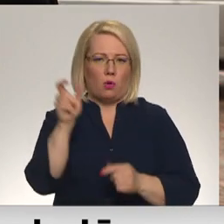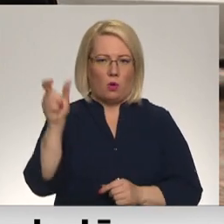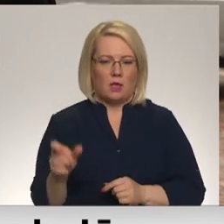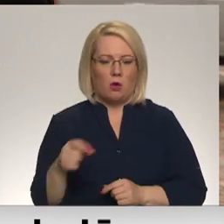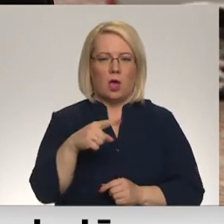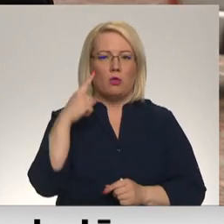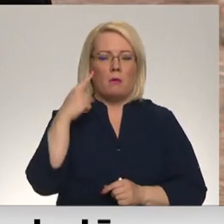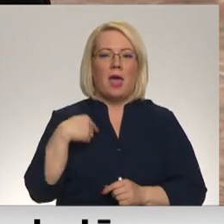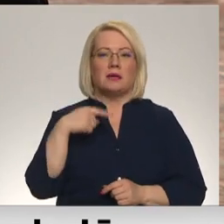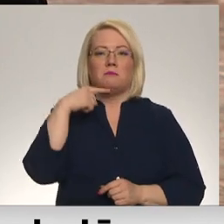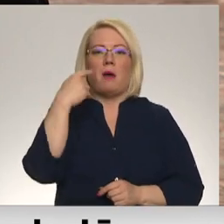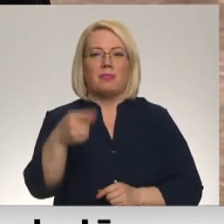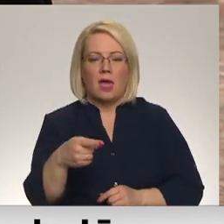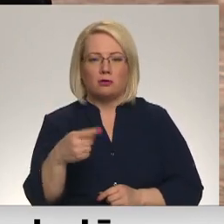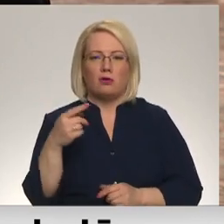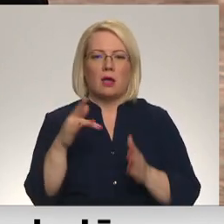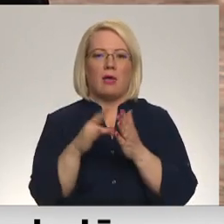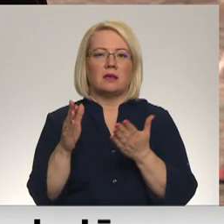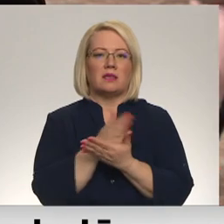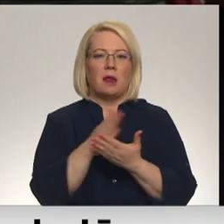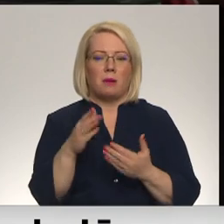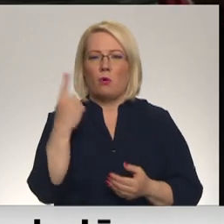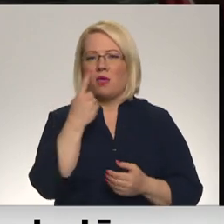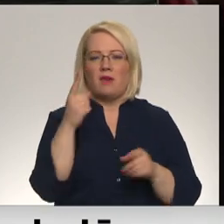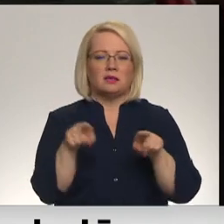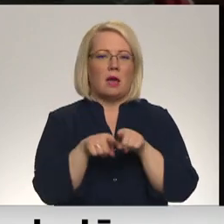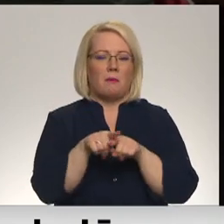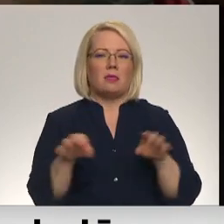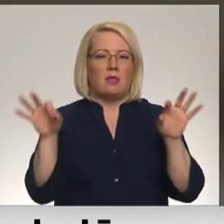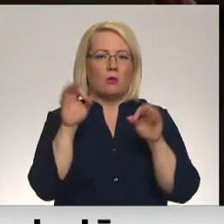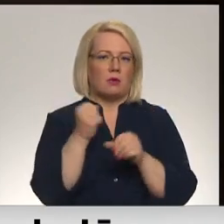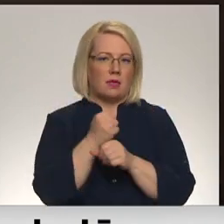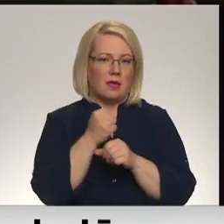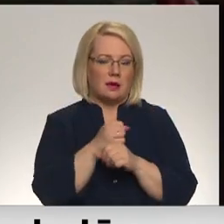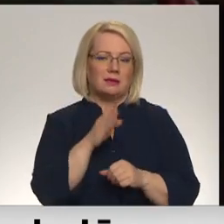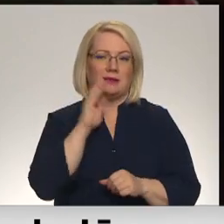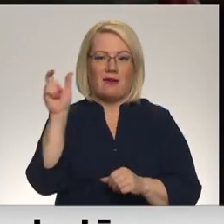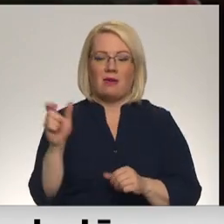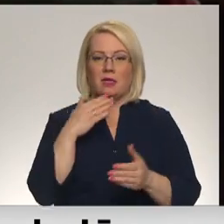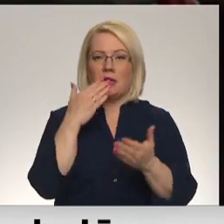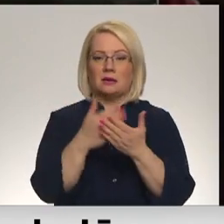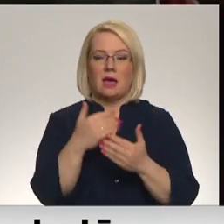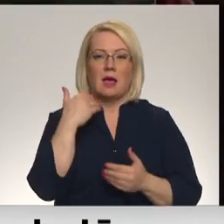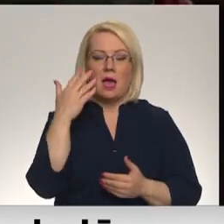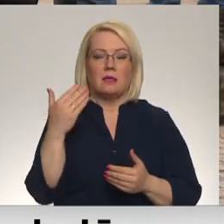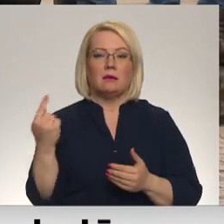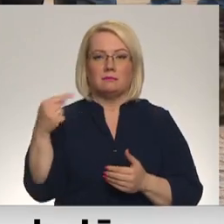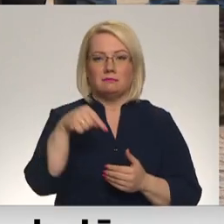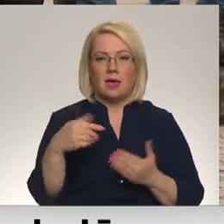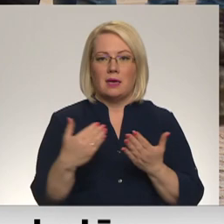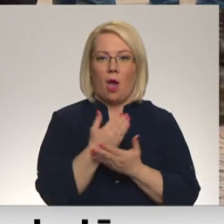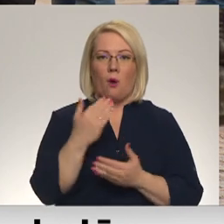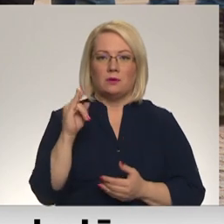domāja, es pateikšu un kāda starpība, neviens jau tāpatās neko nedarīs. Romija Krēziņa iesaka vēl pirms jauna bērna ienākšanas klasē